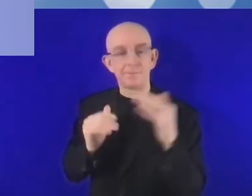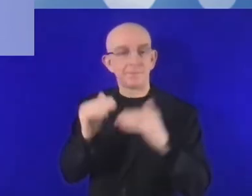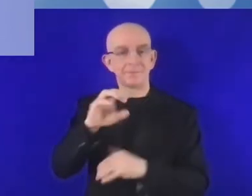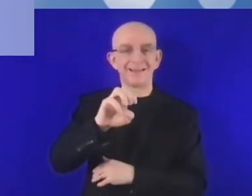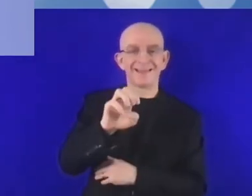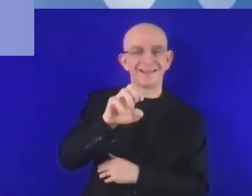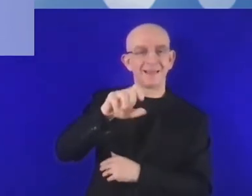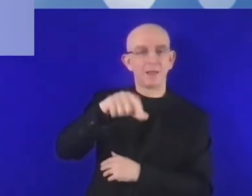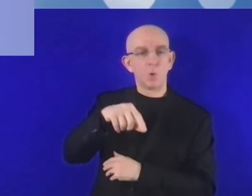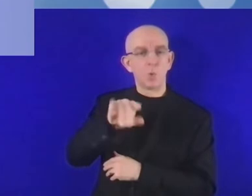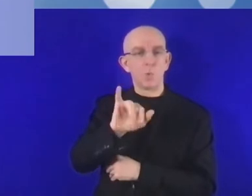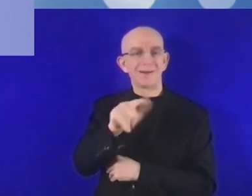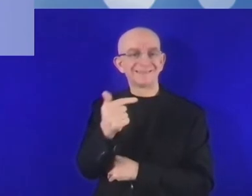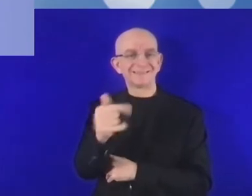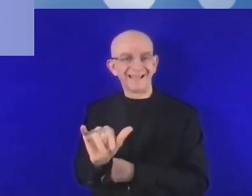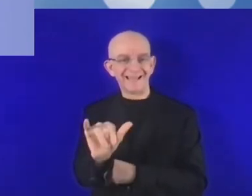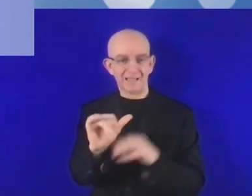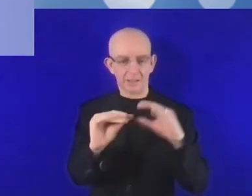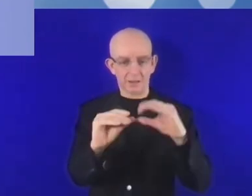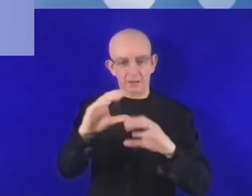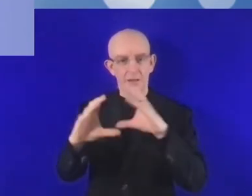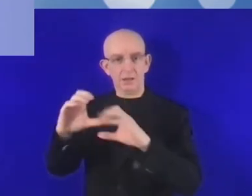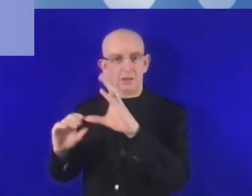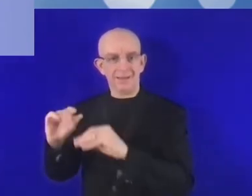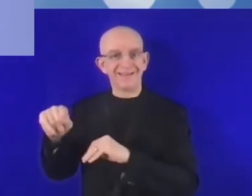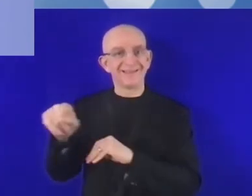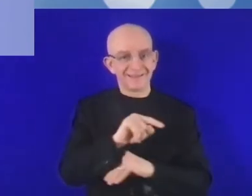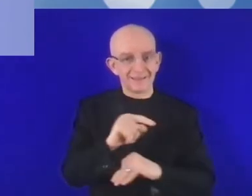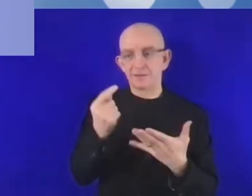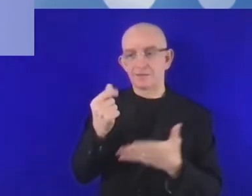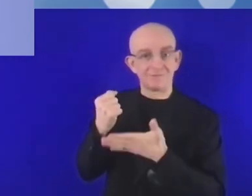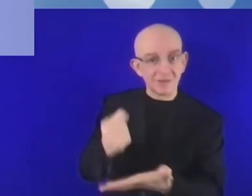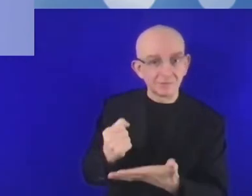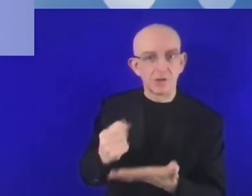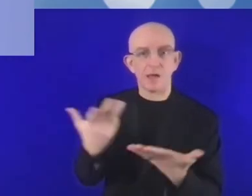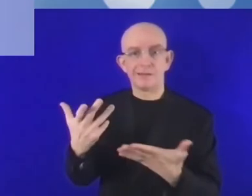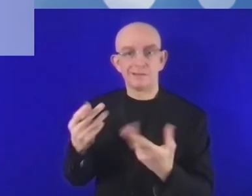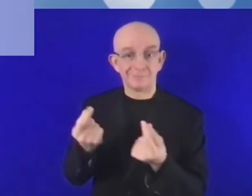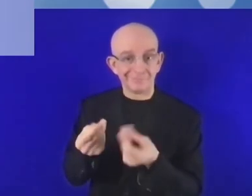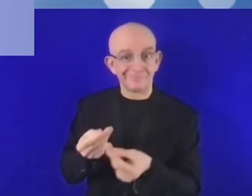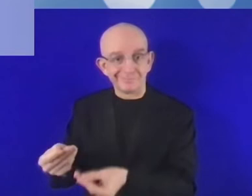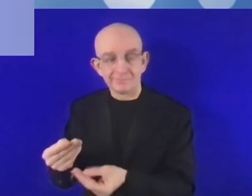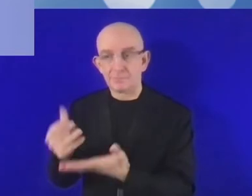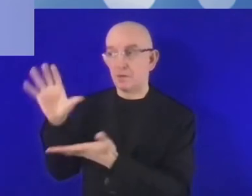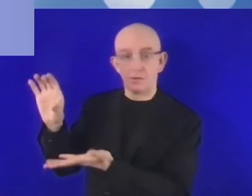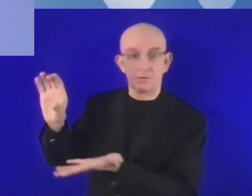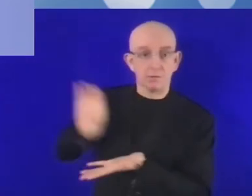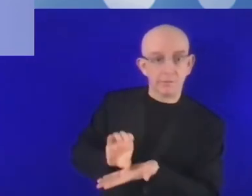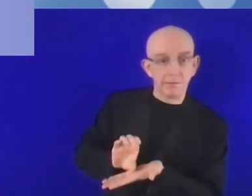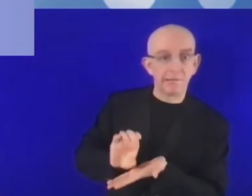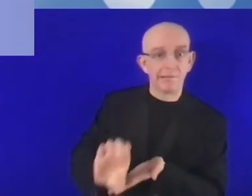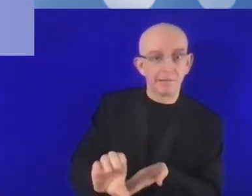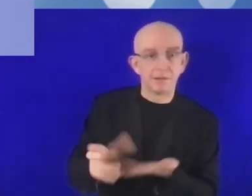Są to takie właśnie narzędzia, które w najlepszy sposób mogą wspierać zmianę technologiczną i innowacje. A więc tutaj